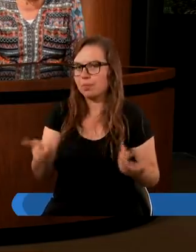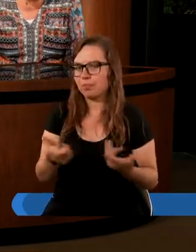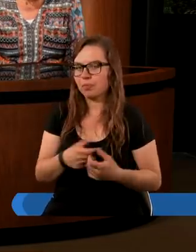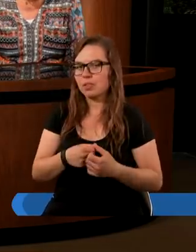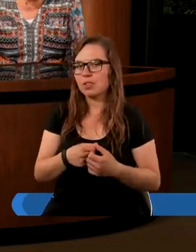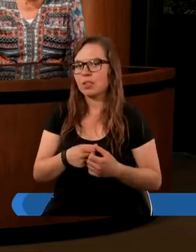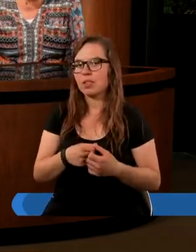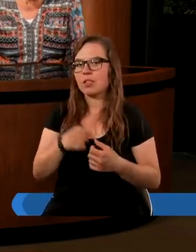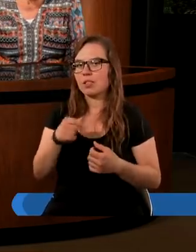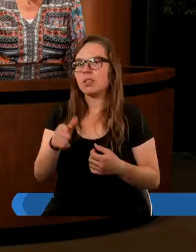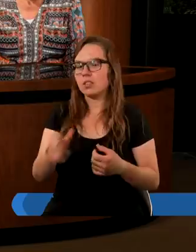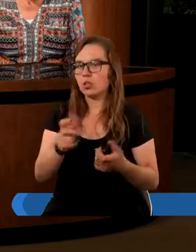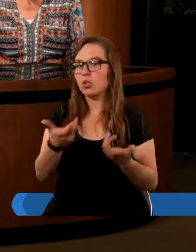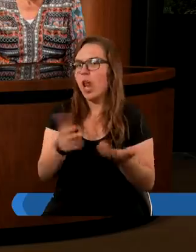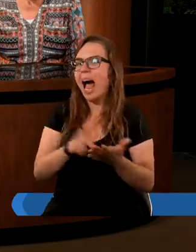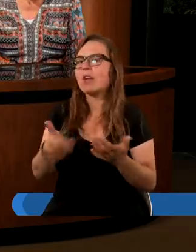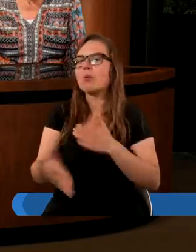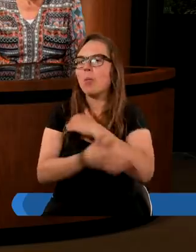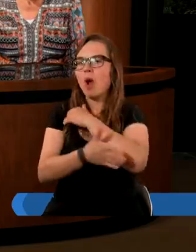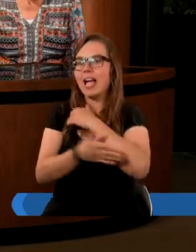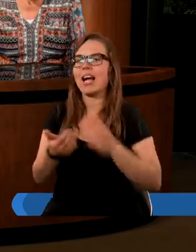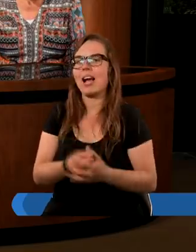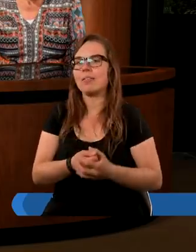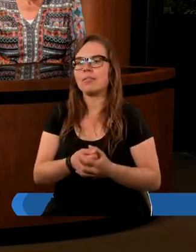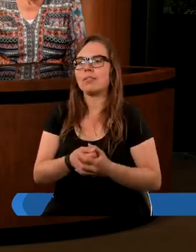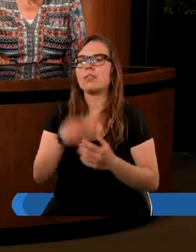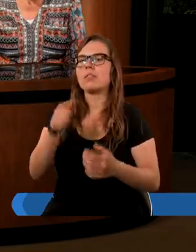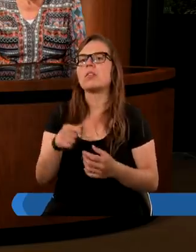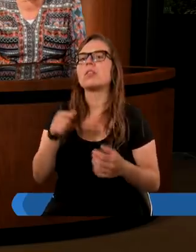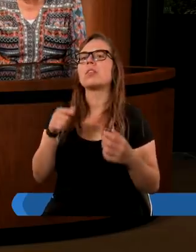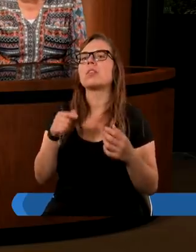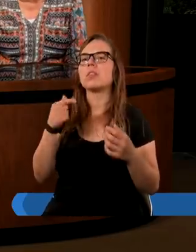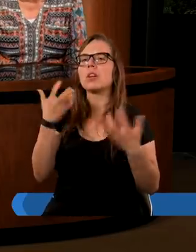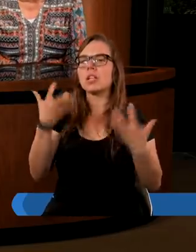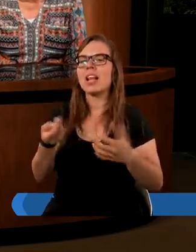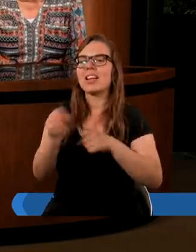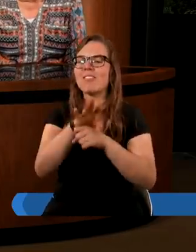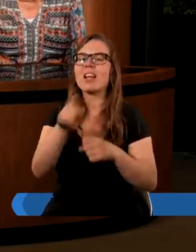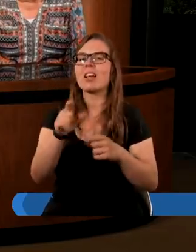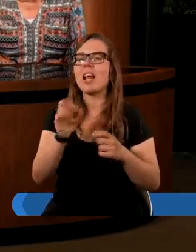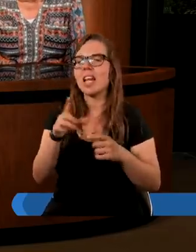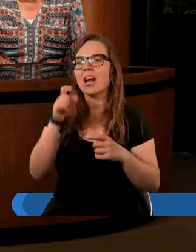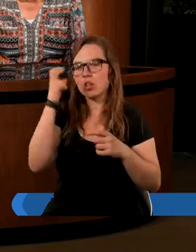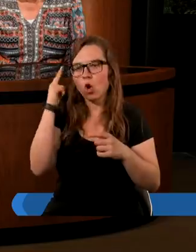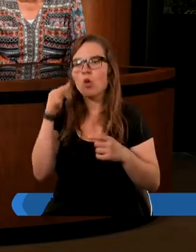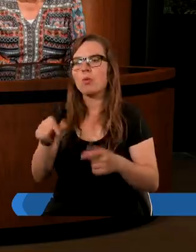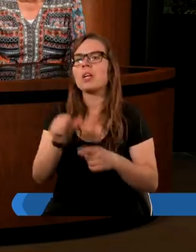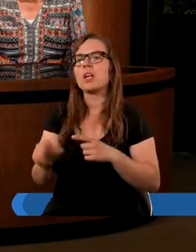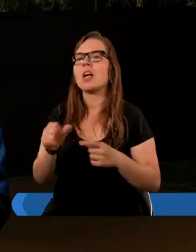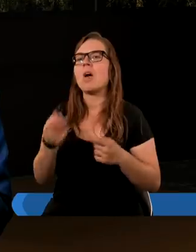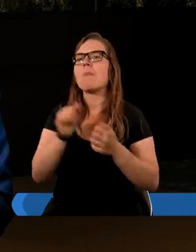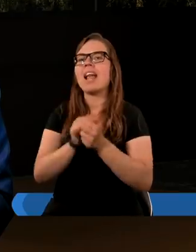najpierw, na czym polega to drugie zwiedzenie? Drugie zwiedzenie, tak właśnie jak ja rozumiem, też jest